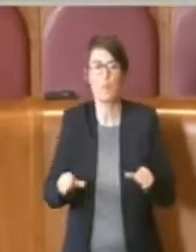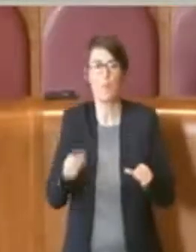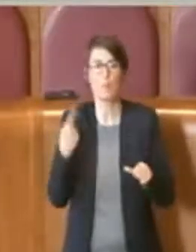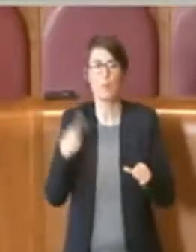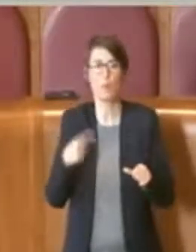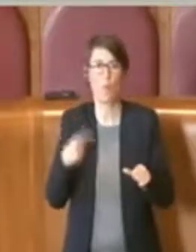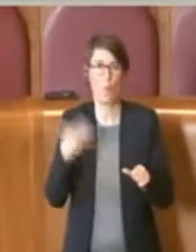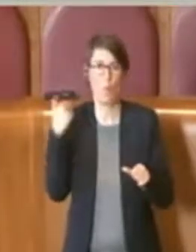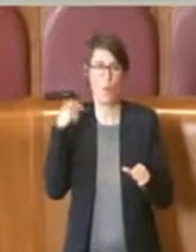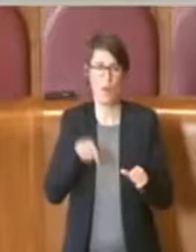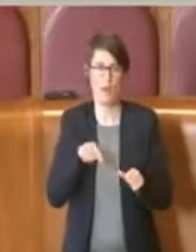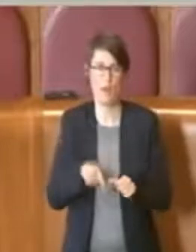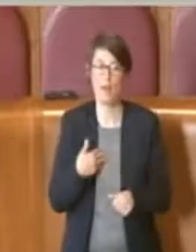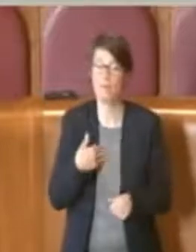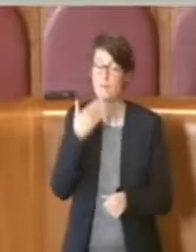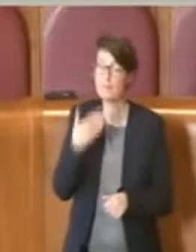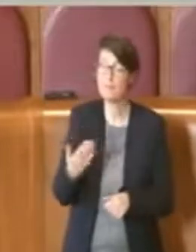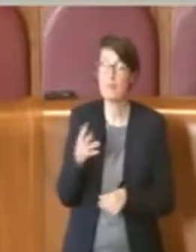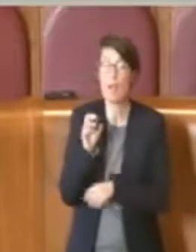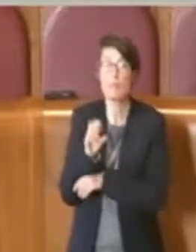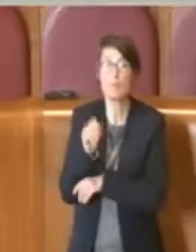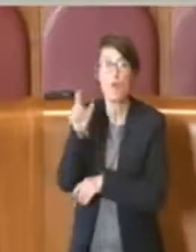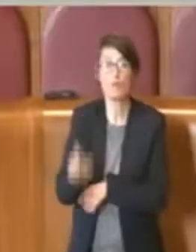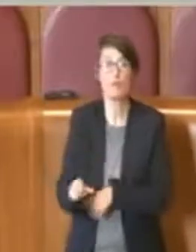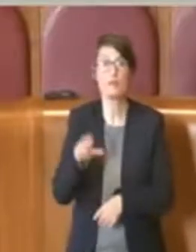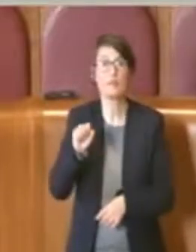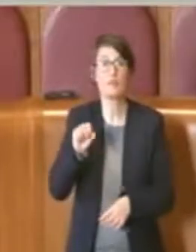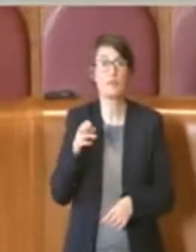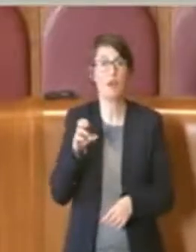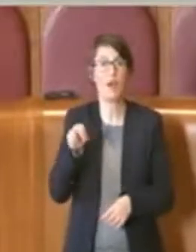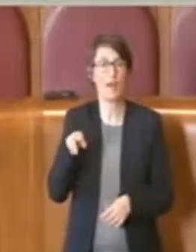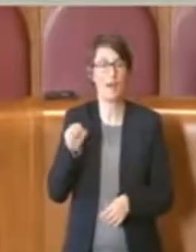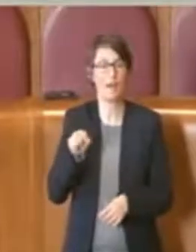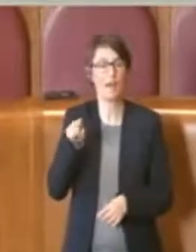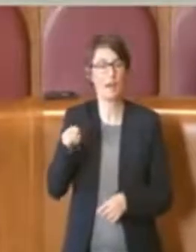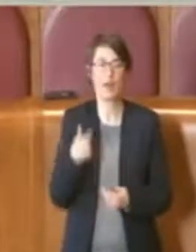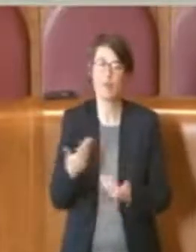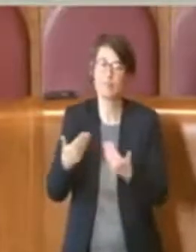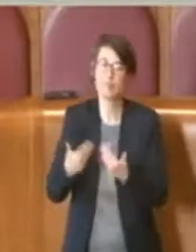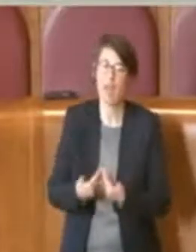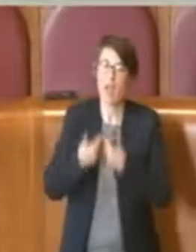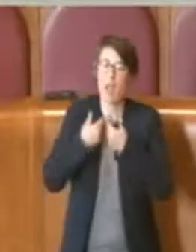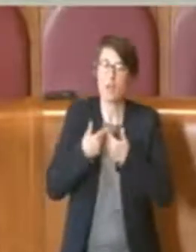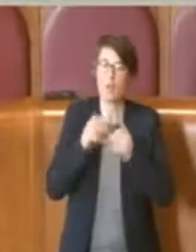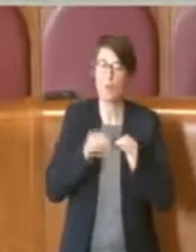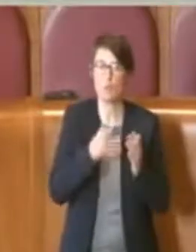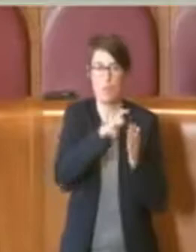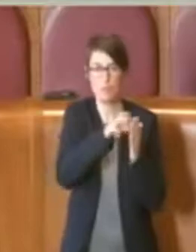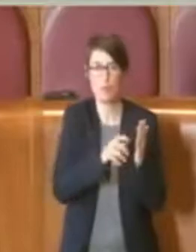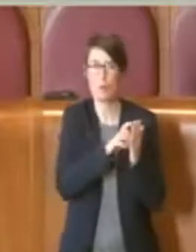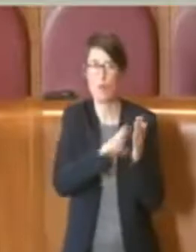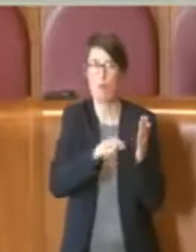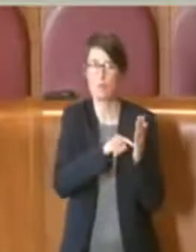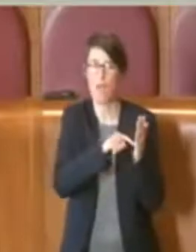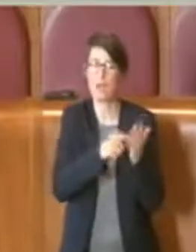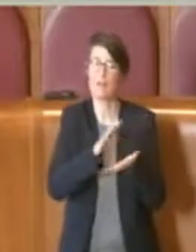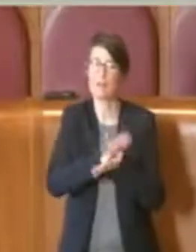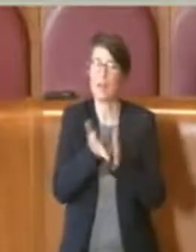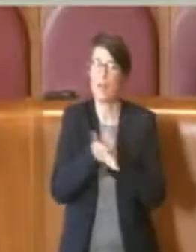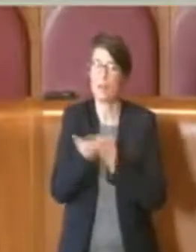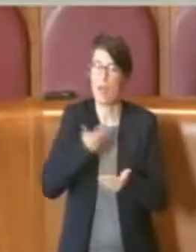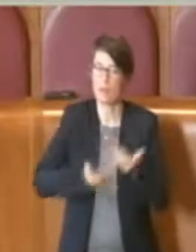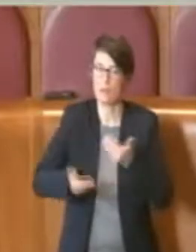ha aiutato nella stesura di questo articolo dei patti di collaborazione, a cui abbiamo chiesto aiuto e